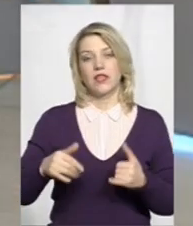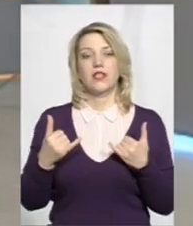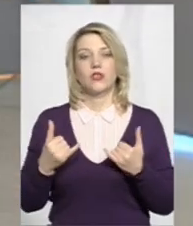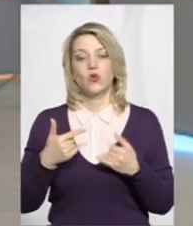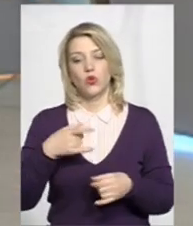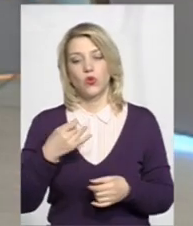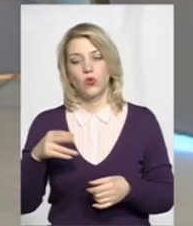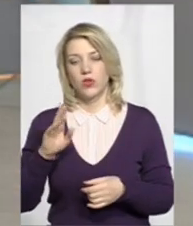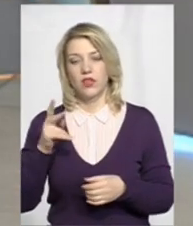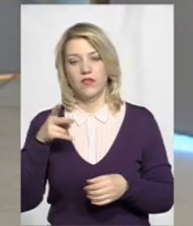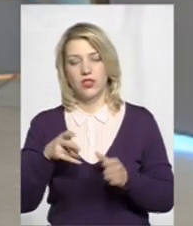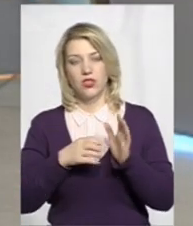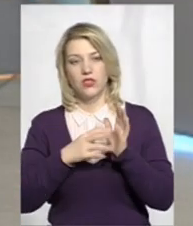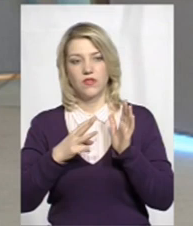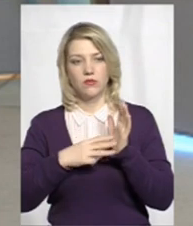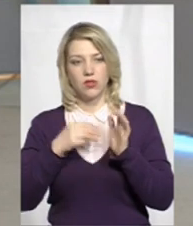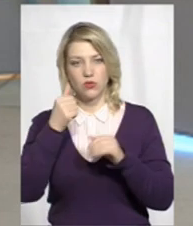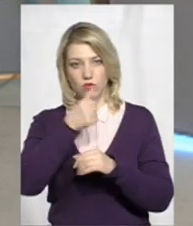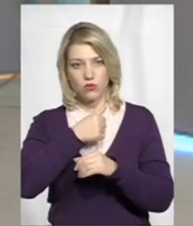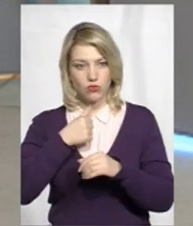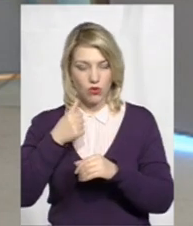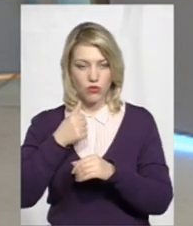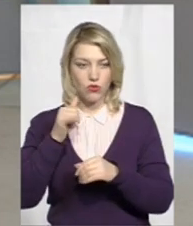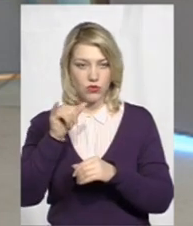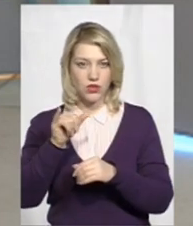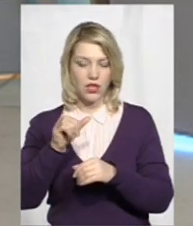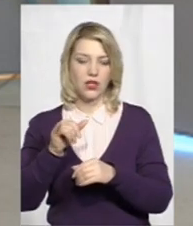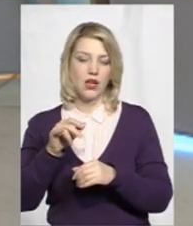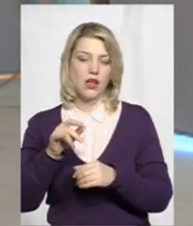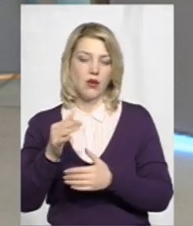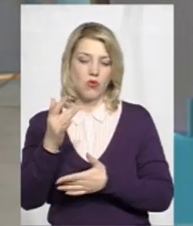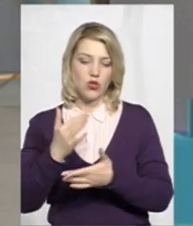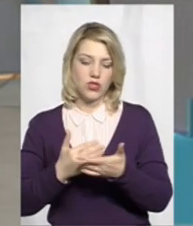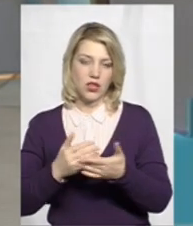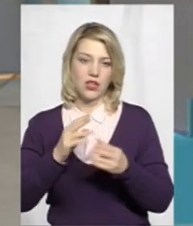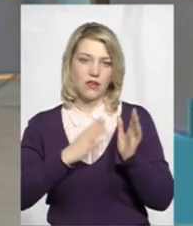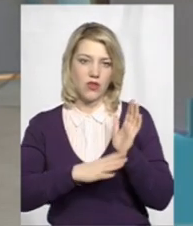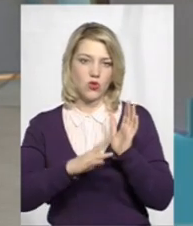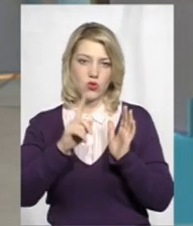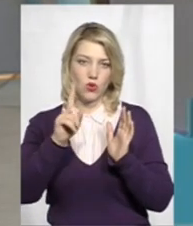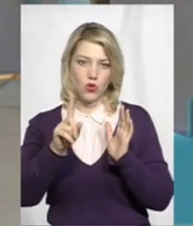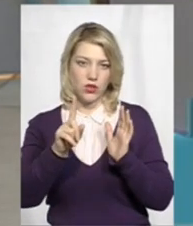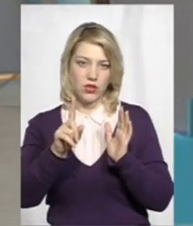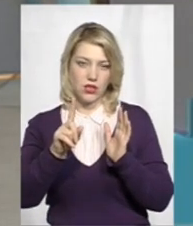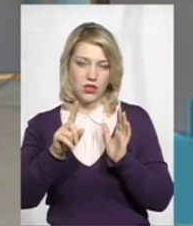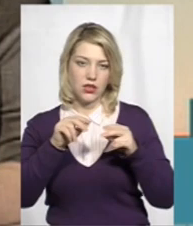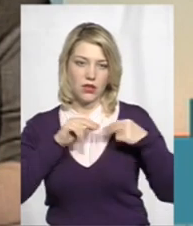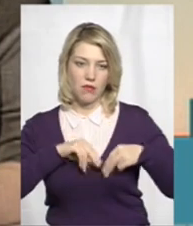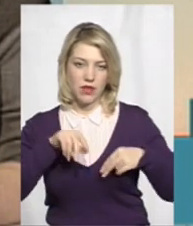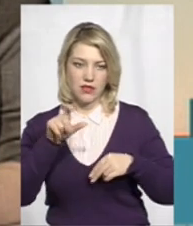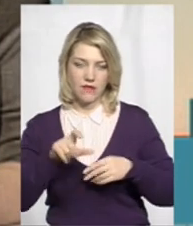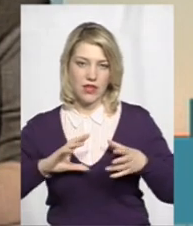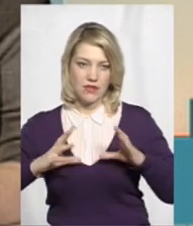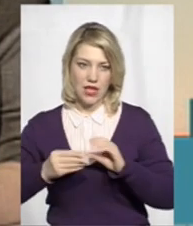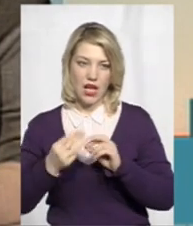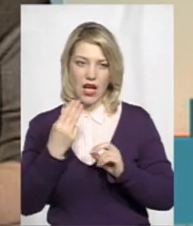на грудень 2018 року, в них по штатному розпису 91 працівник, в загальному 91,